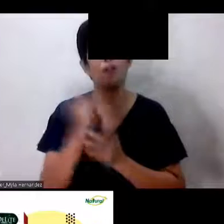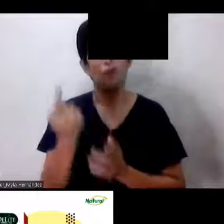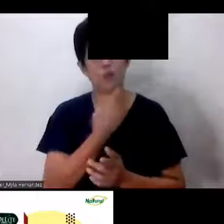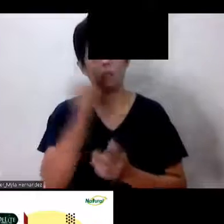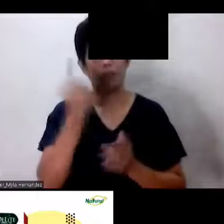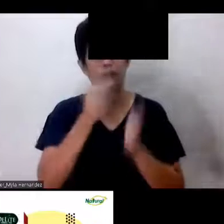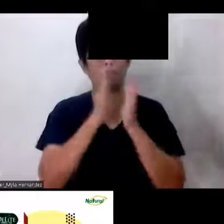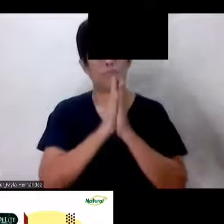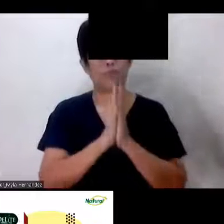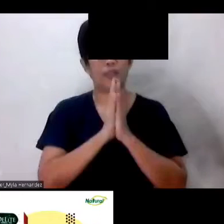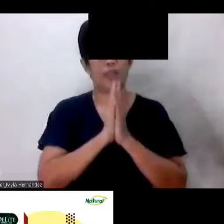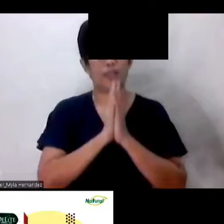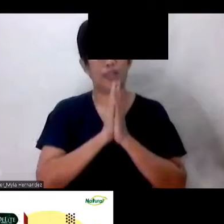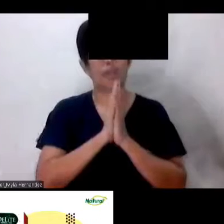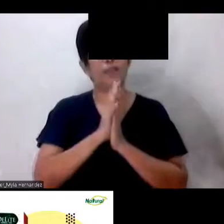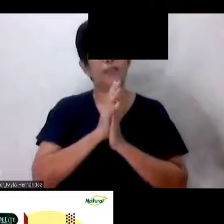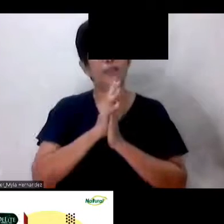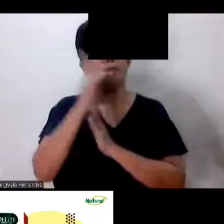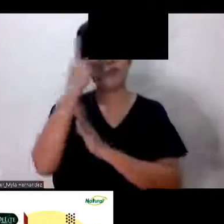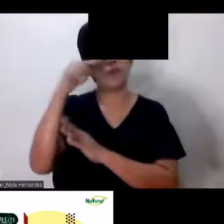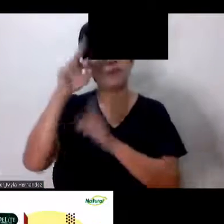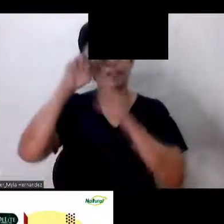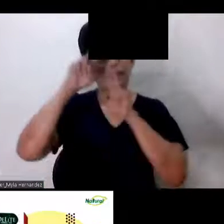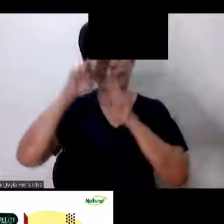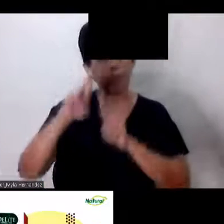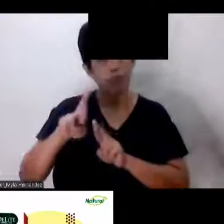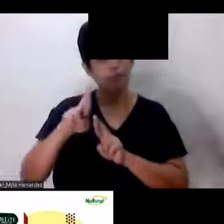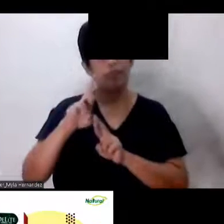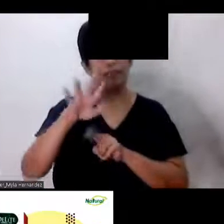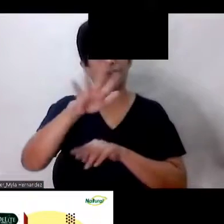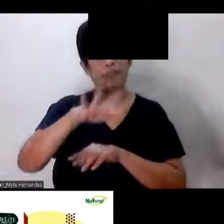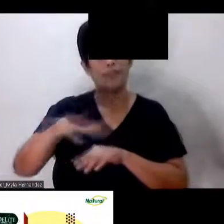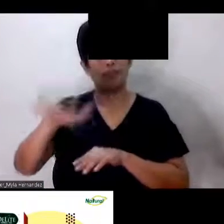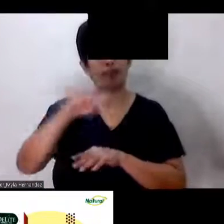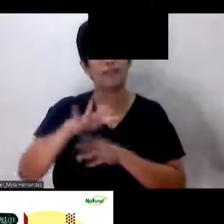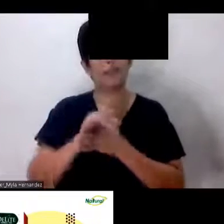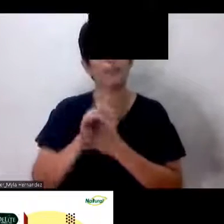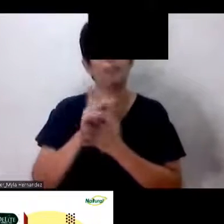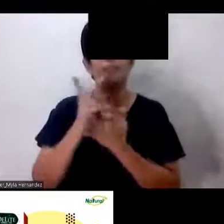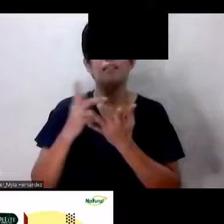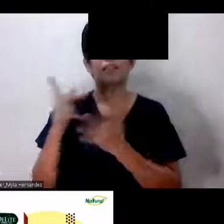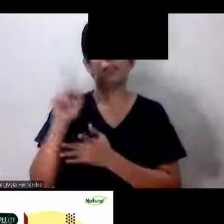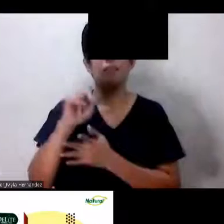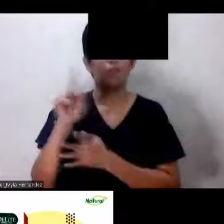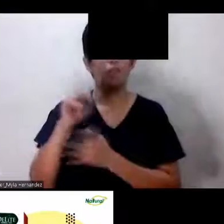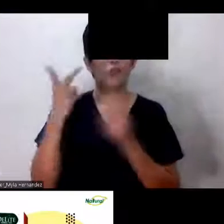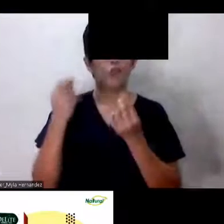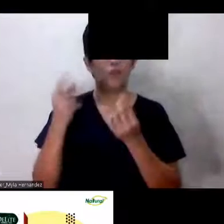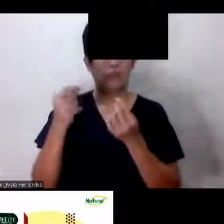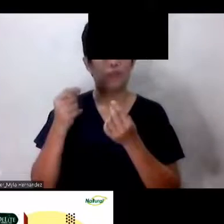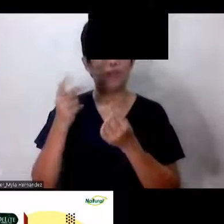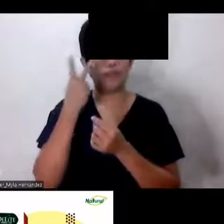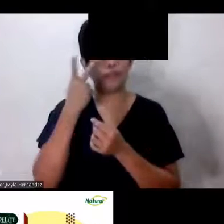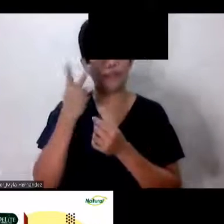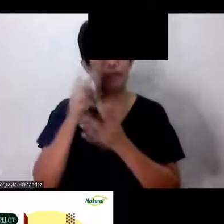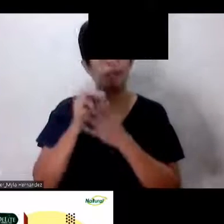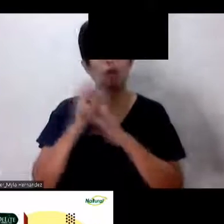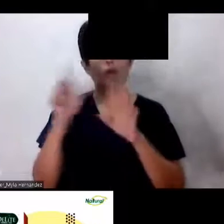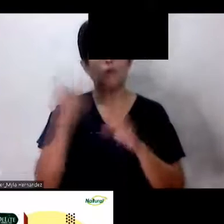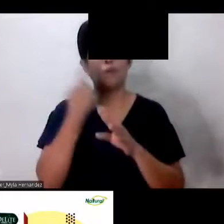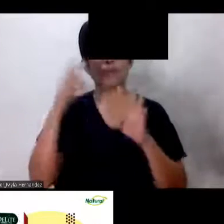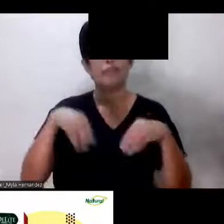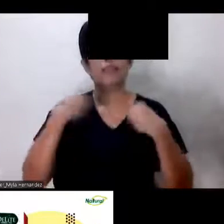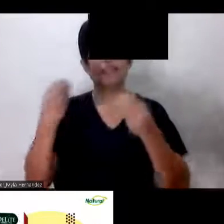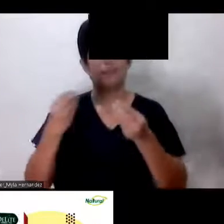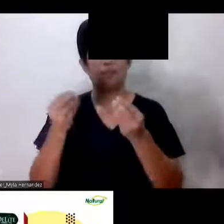natin sila Bilang pagrespeto sa kanila Paggalag sa kanila At alam nyo Ang pwede pa rin gawin Hingan po natin sila ng pananalangin Kung baga we